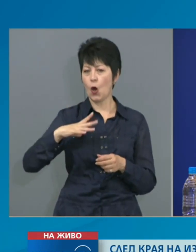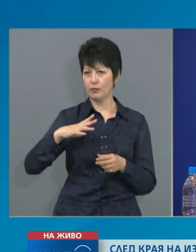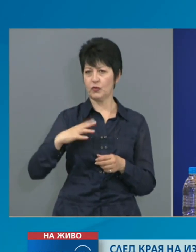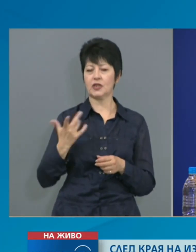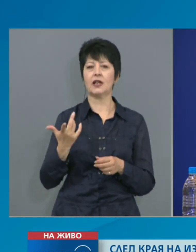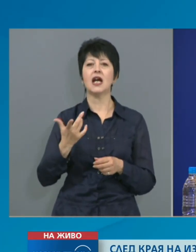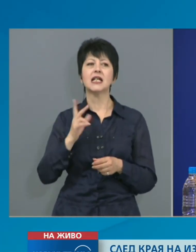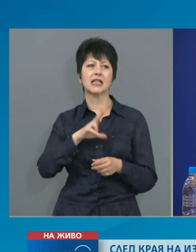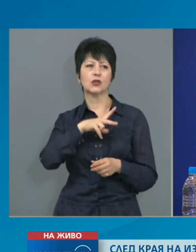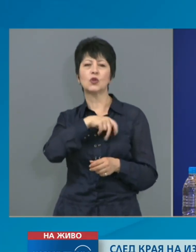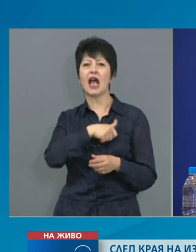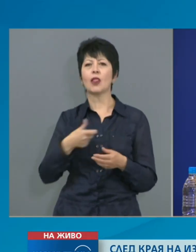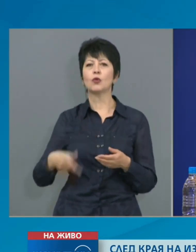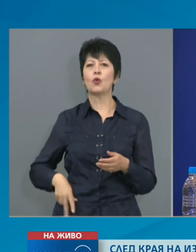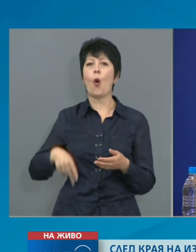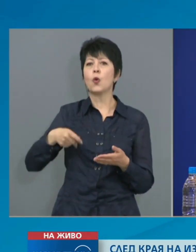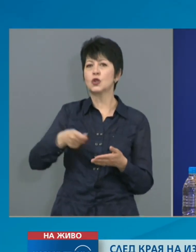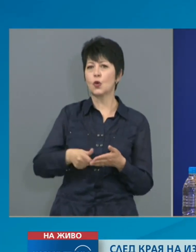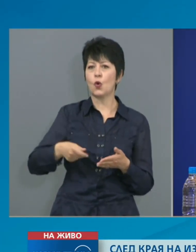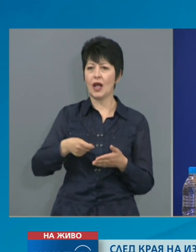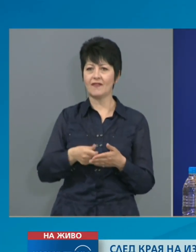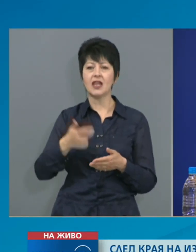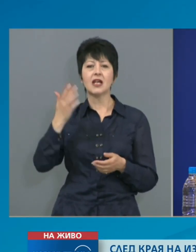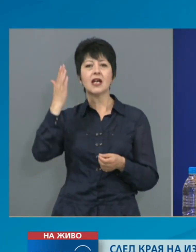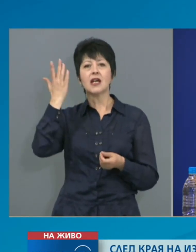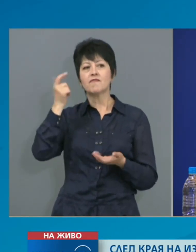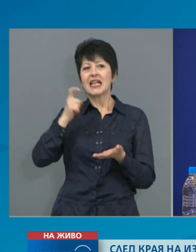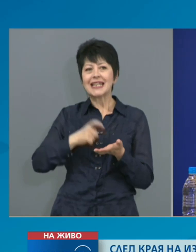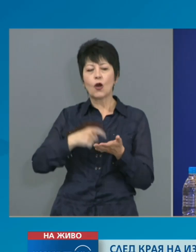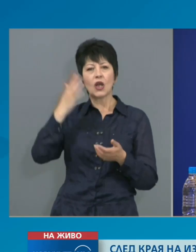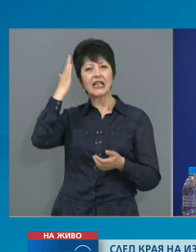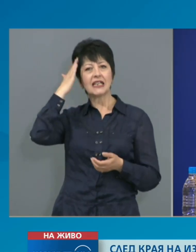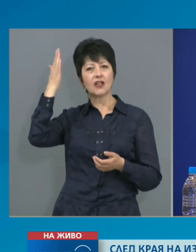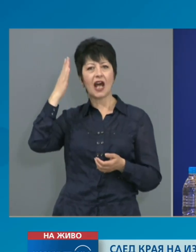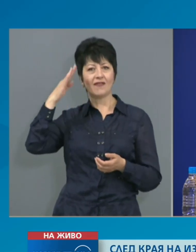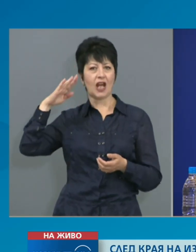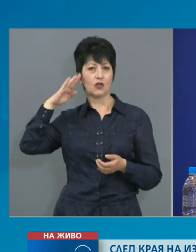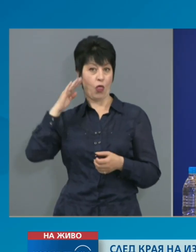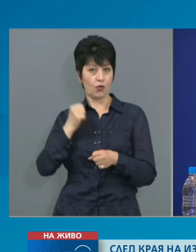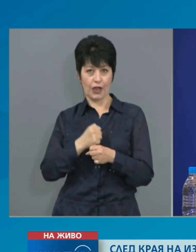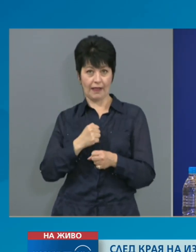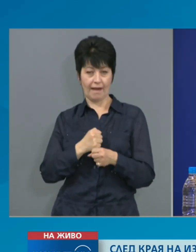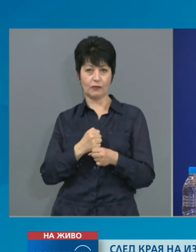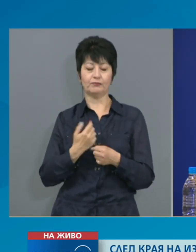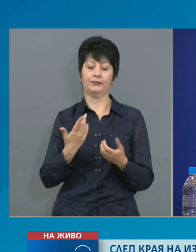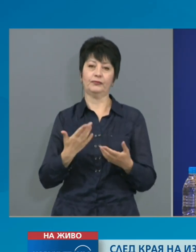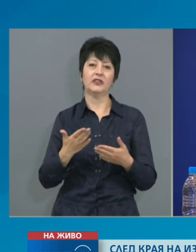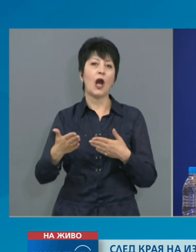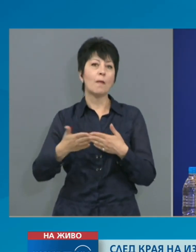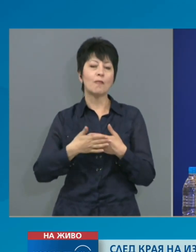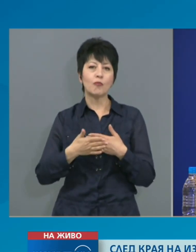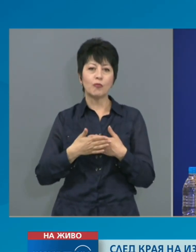осигуряване, в Закона за държавния служител и по отношение на